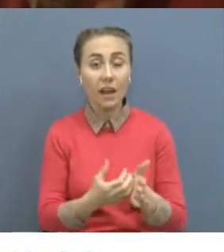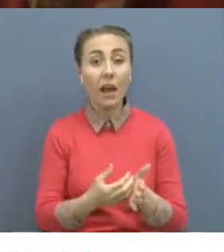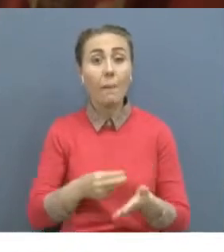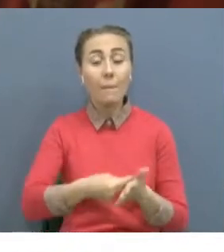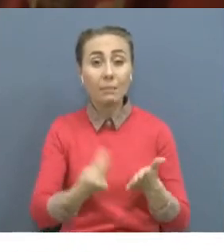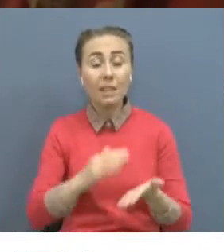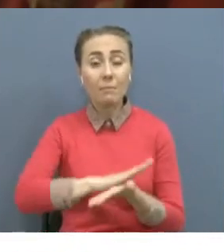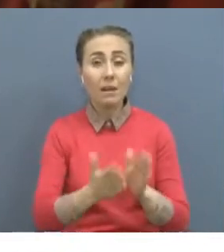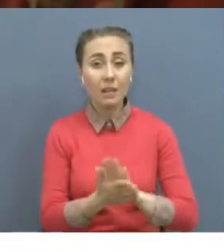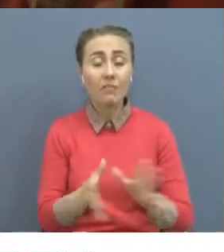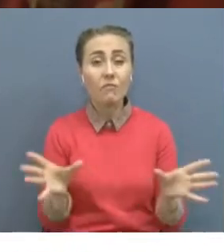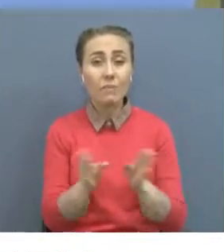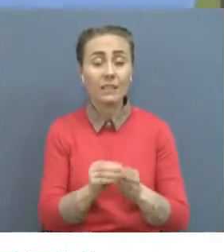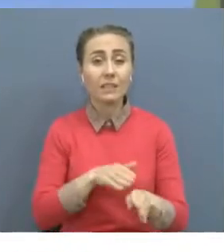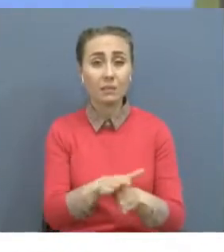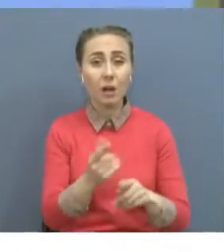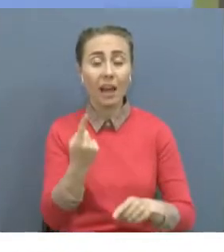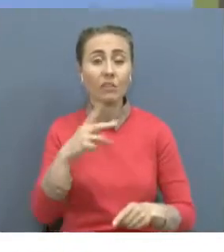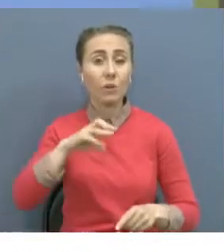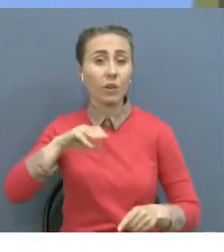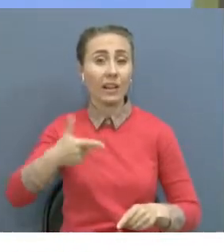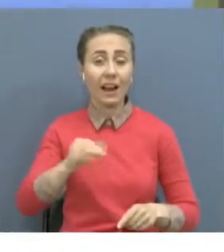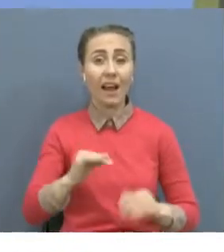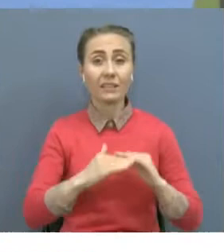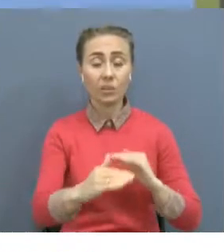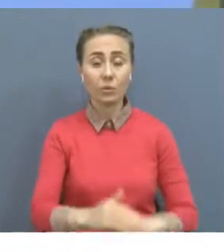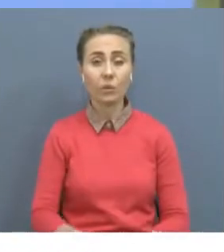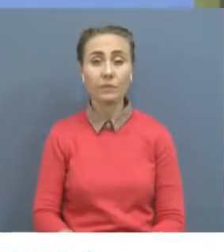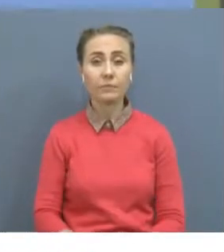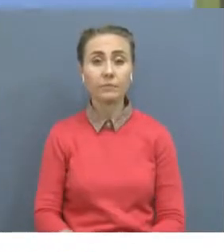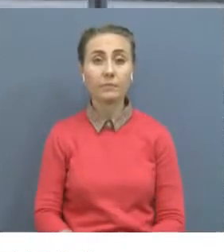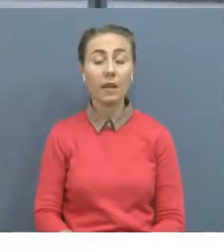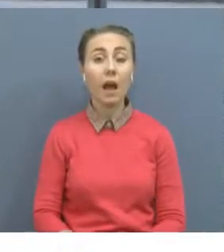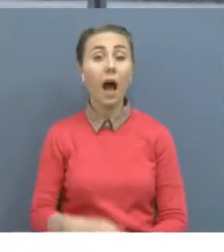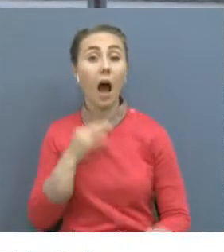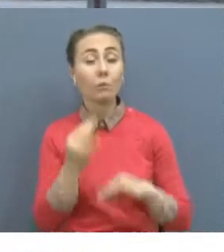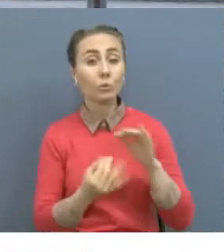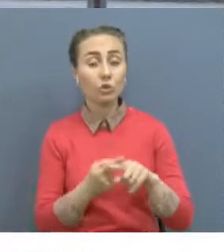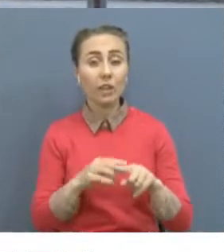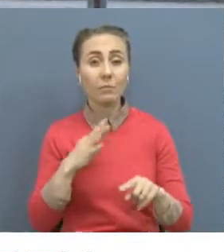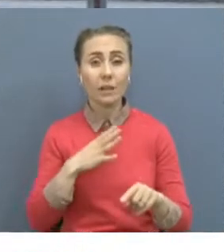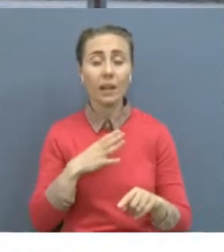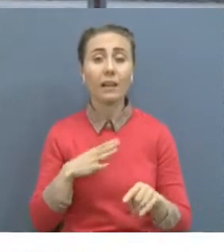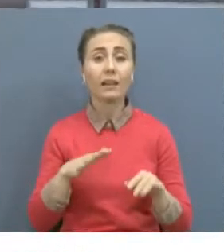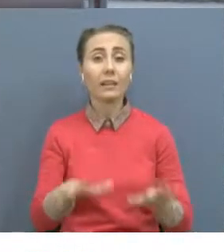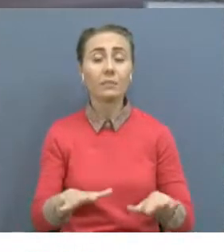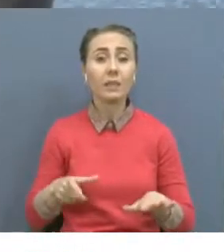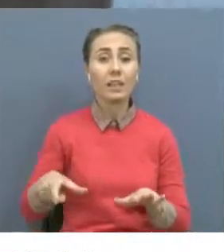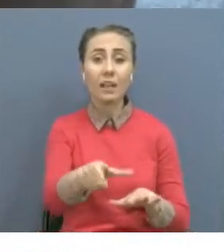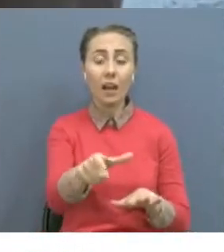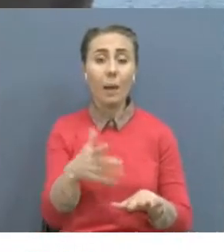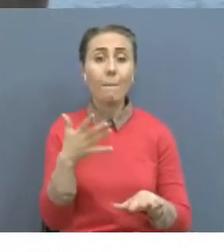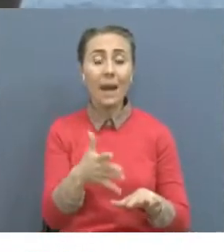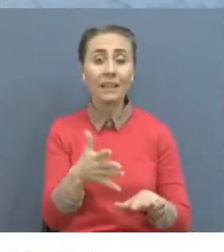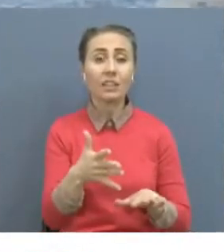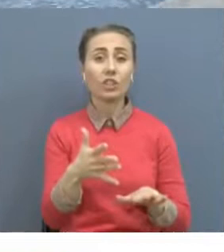жөнді меморандумға қол қойды. Жейінді жолдың жайы талқыланды. Жалпы обылыс аумағында 5626 шақырым жергілікті